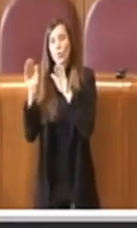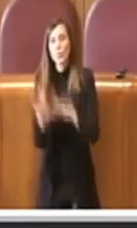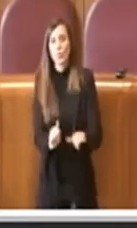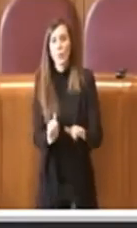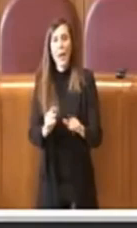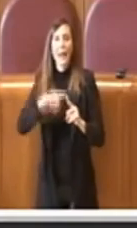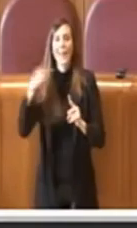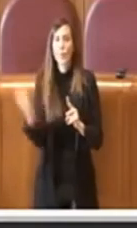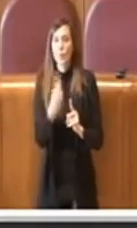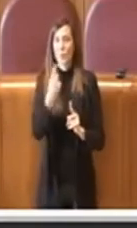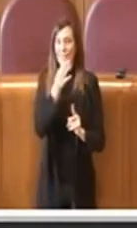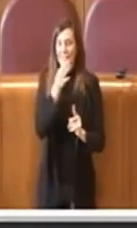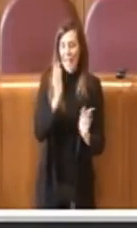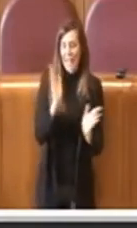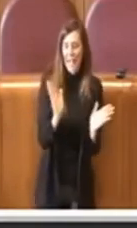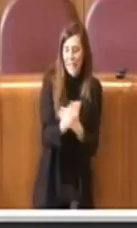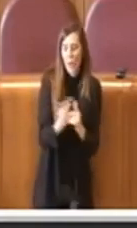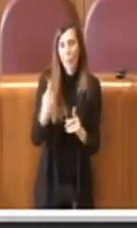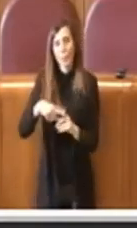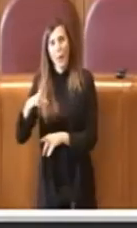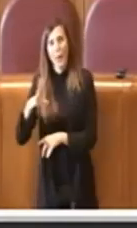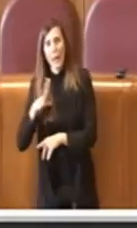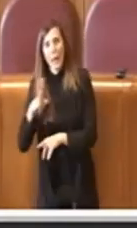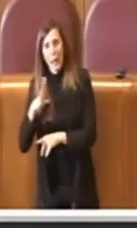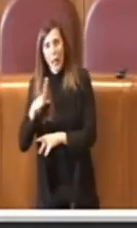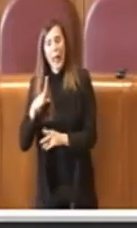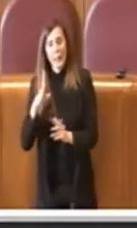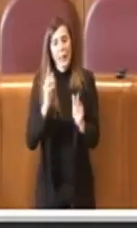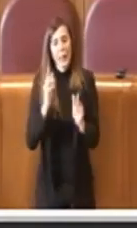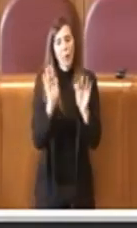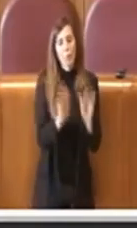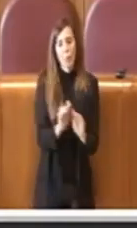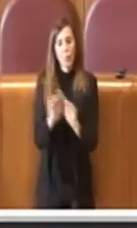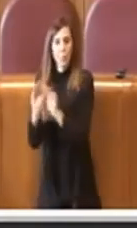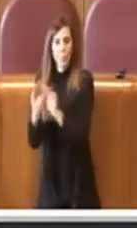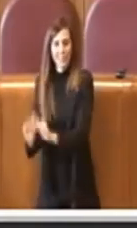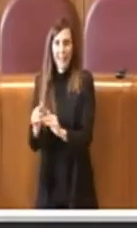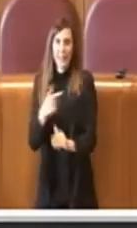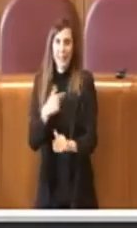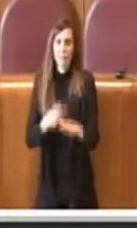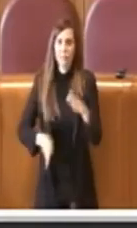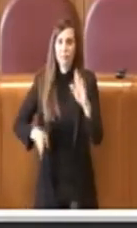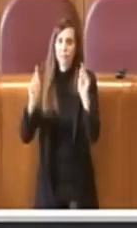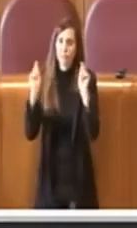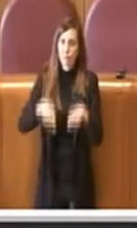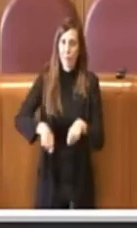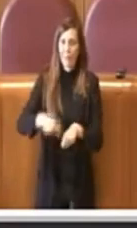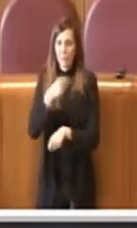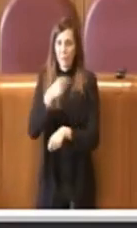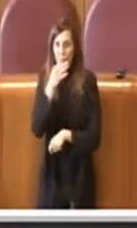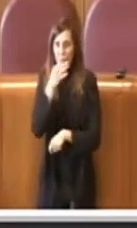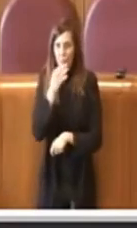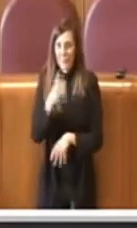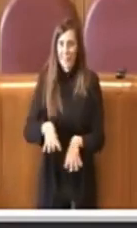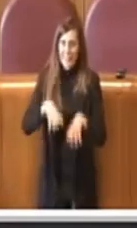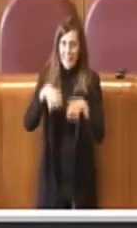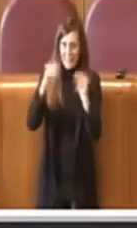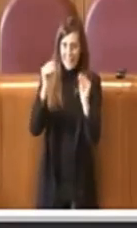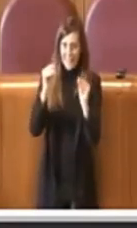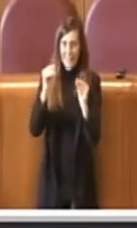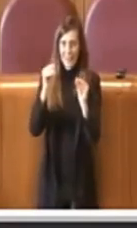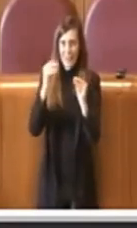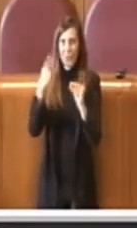categoria che i clienti. Quindi parto con l'illustrazione delle novità introdotte, allora inizio con